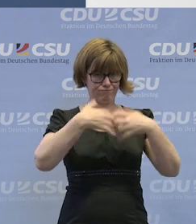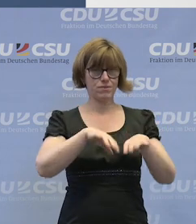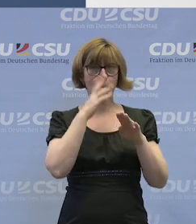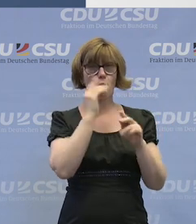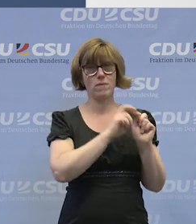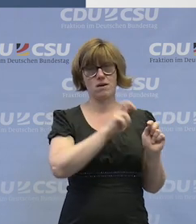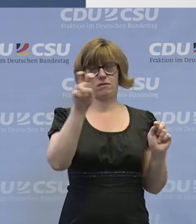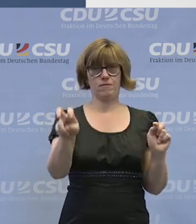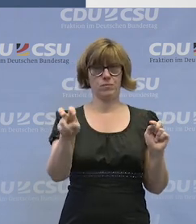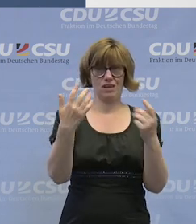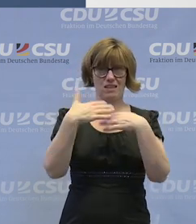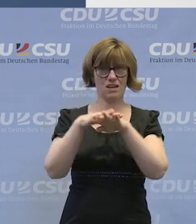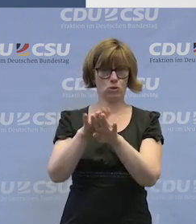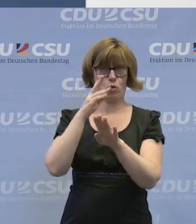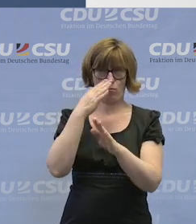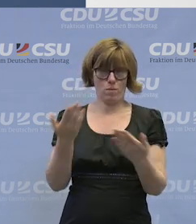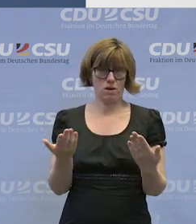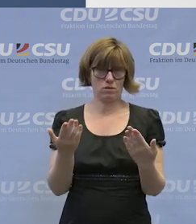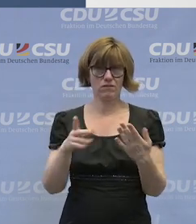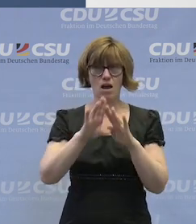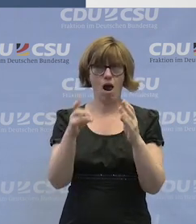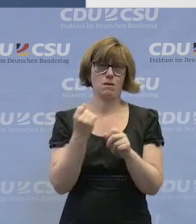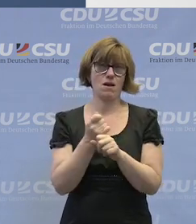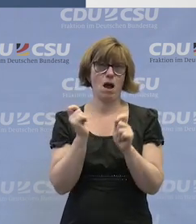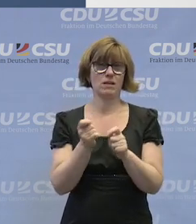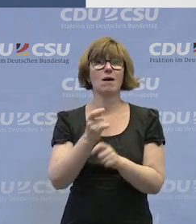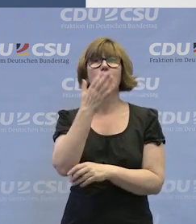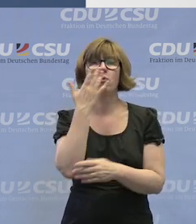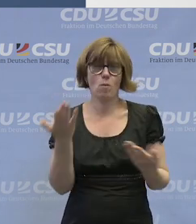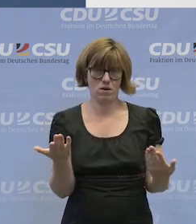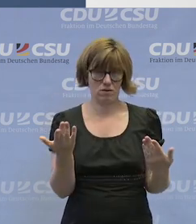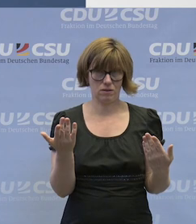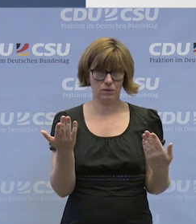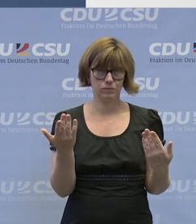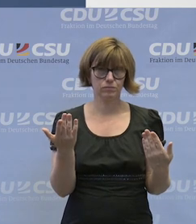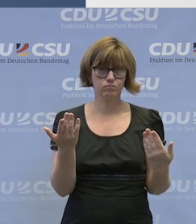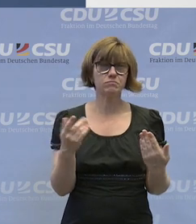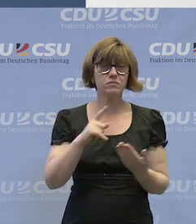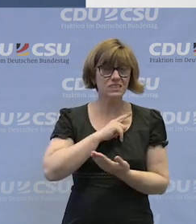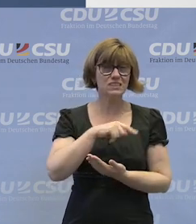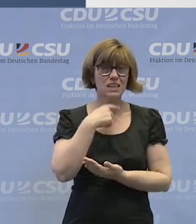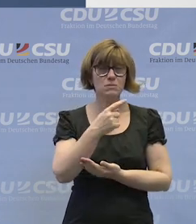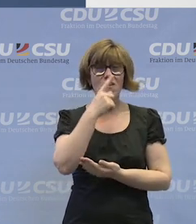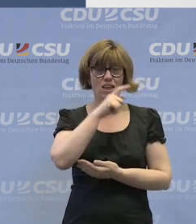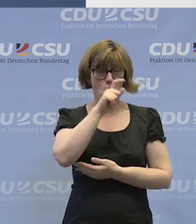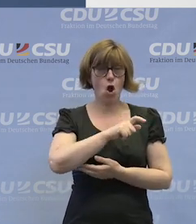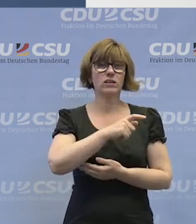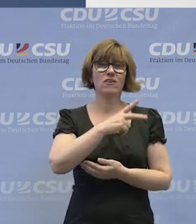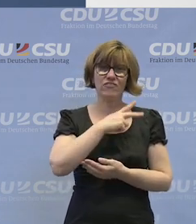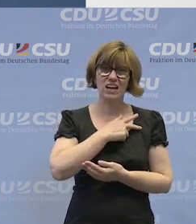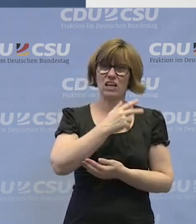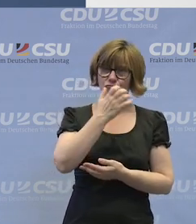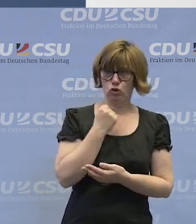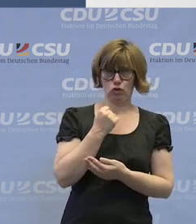einfach versucht, mit der Integration auf dem allgemeinen Arbeitsmarkt. Und ich muss sagen, wenn die Leute das wirklich